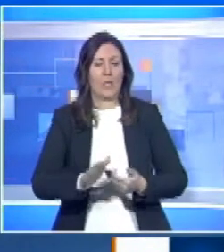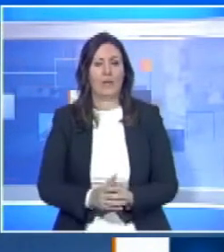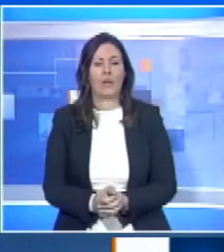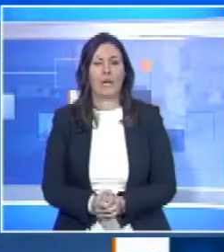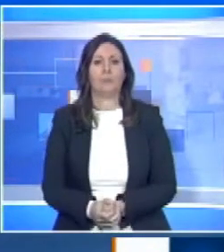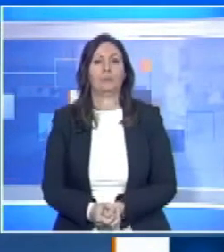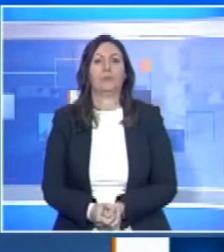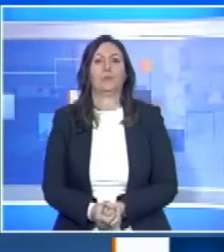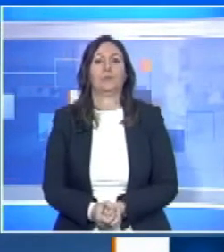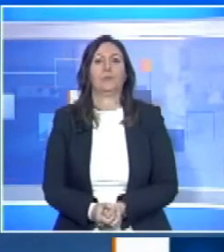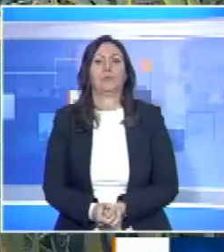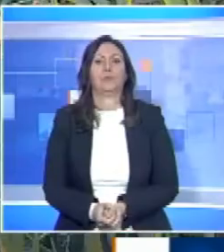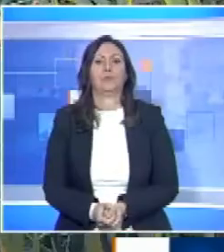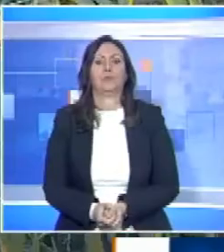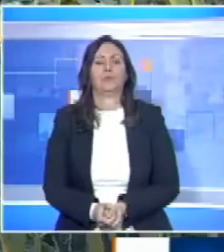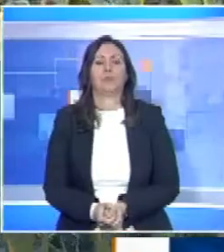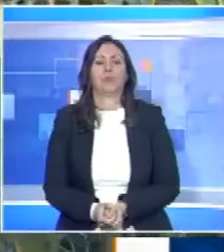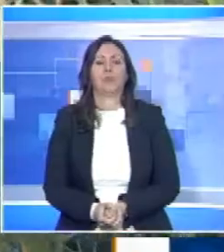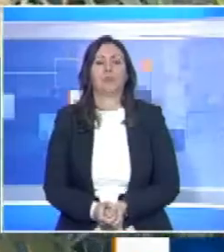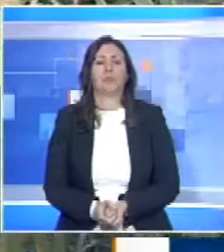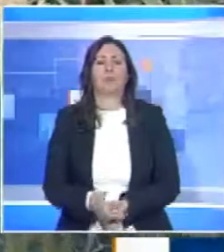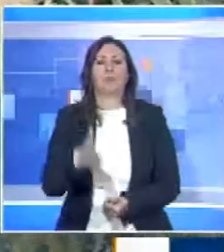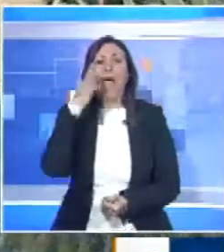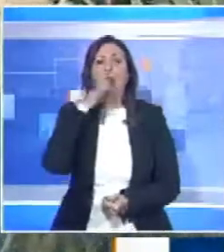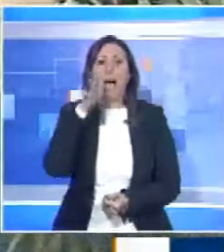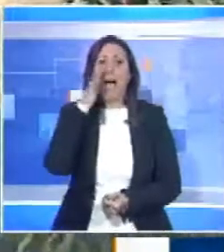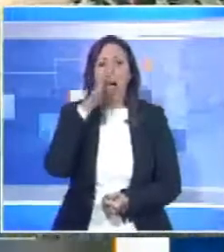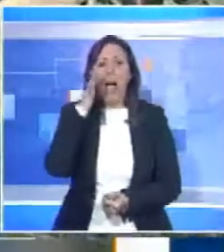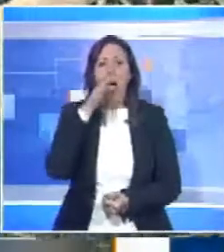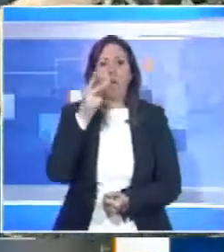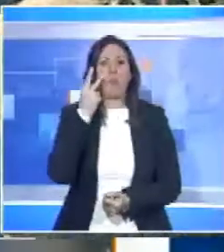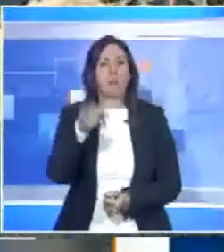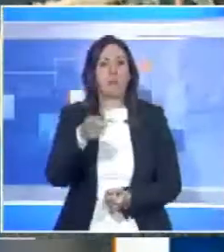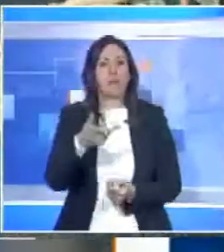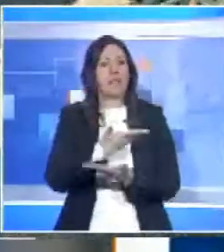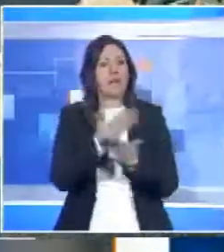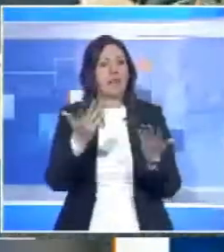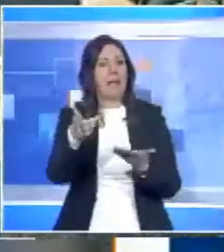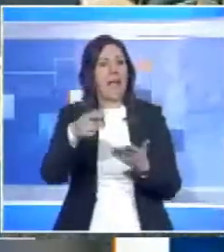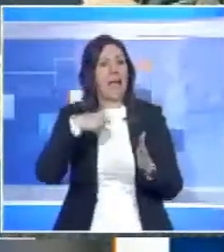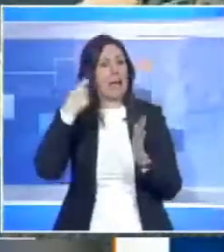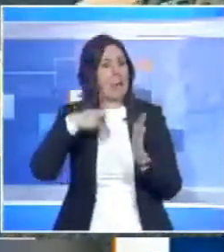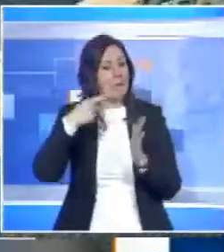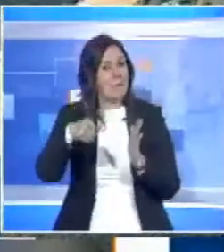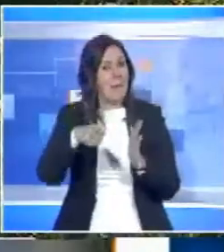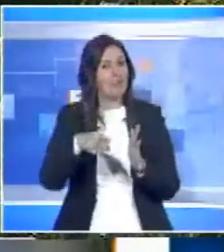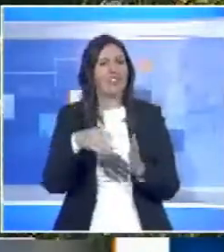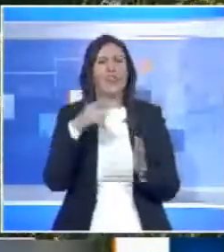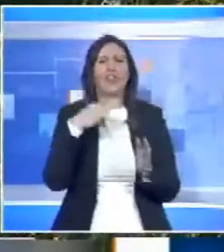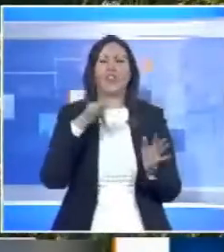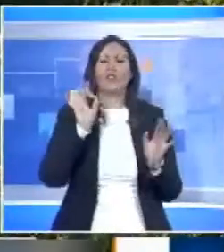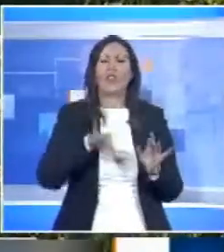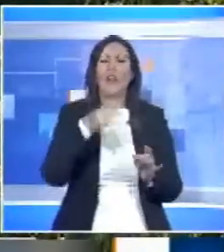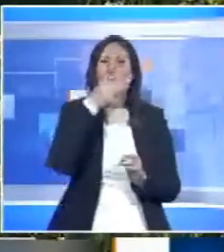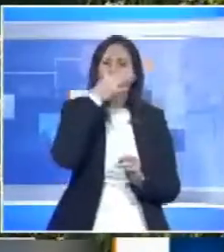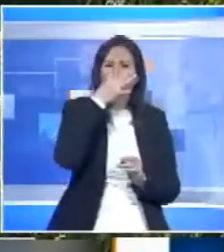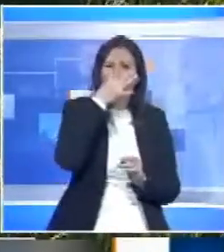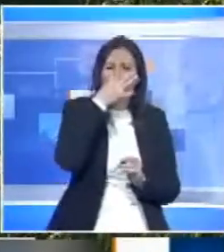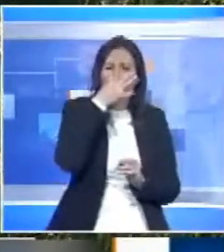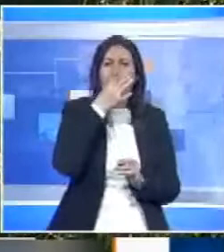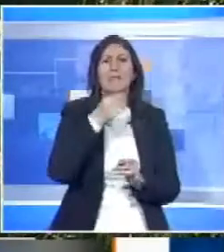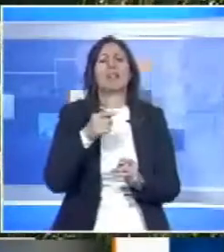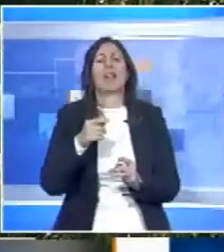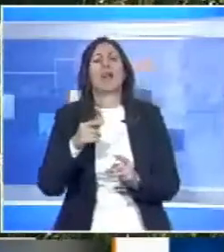Umberto Avallone. L'acqua come evidente nelle immagini è torbida, il cattivo odore non documentabile visivamente